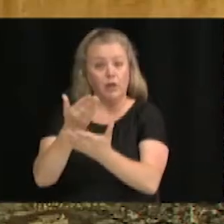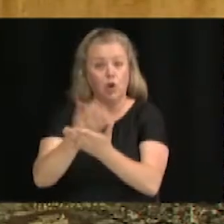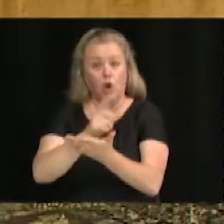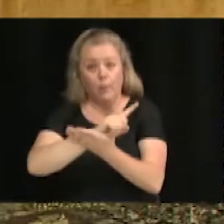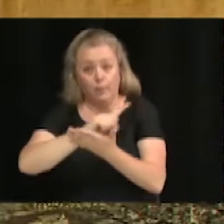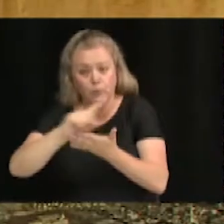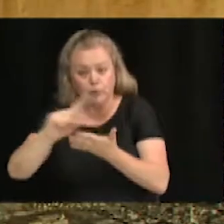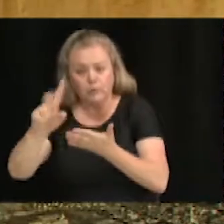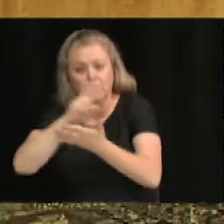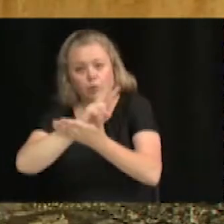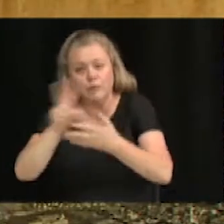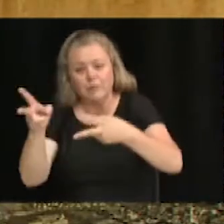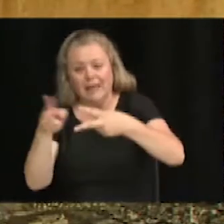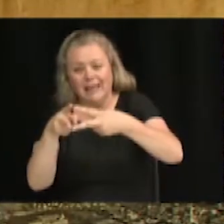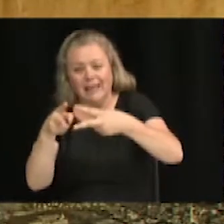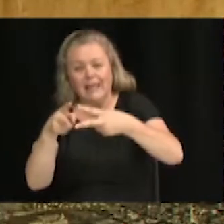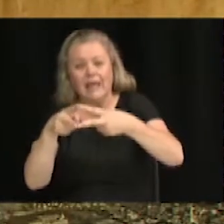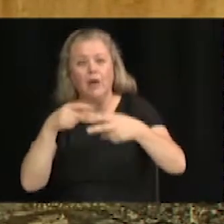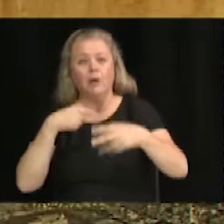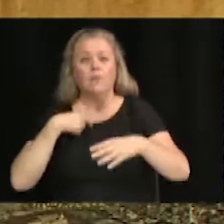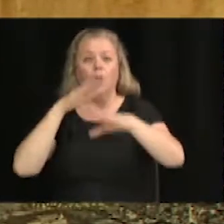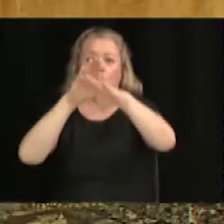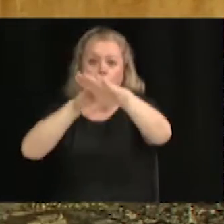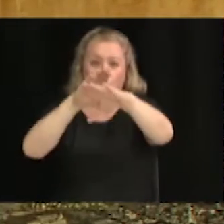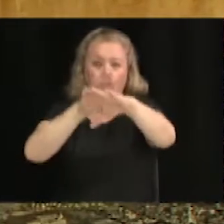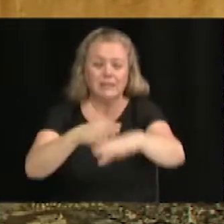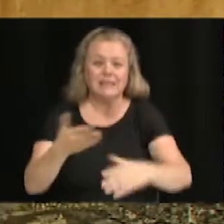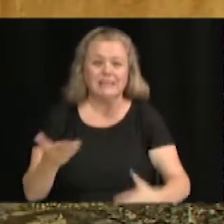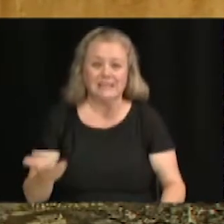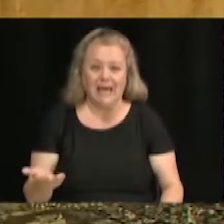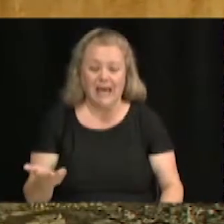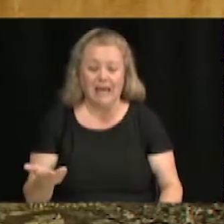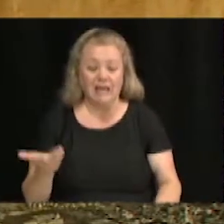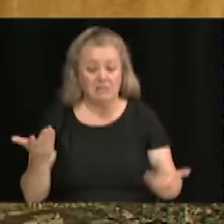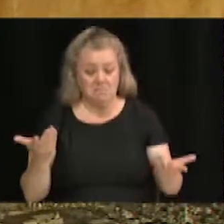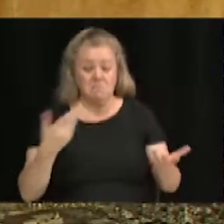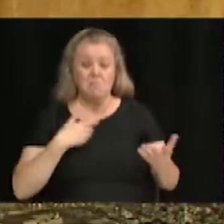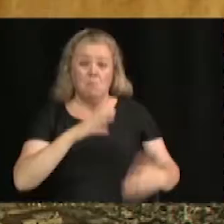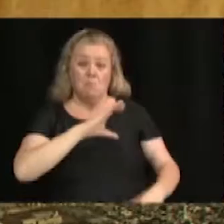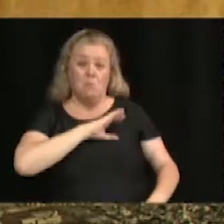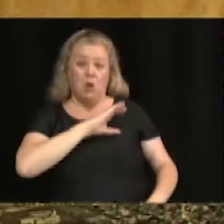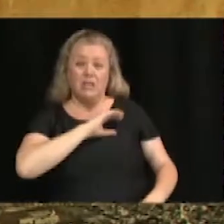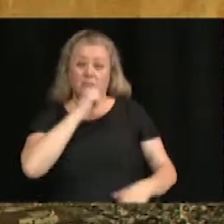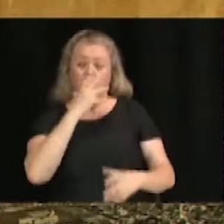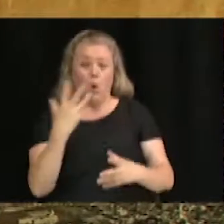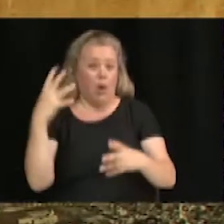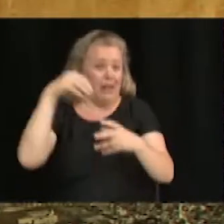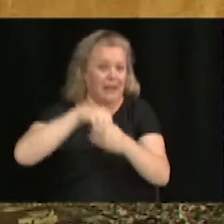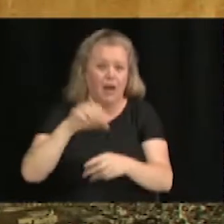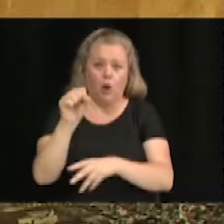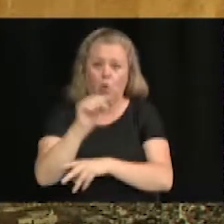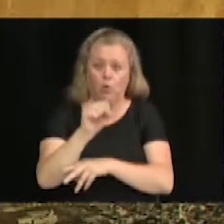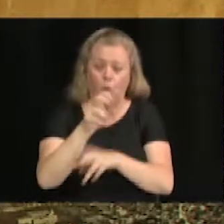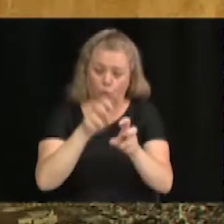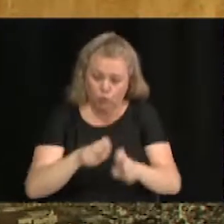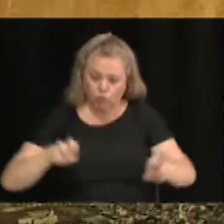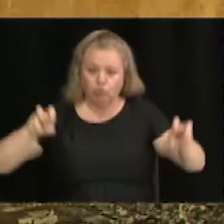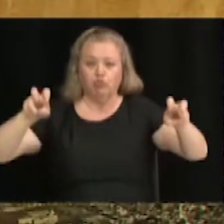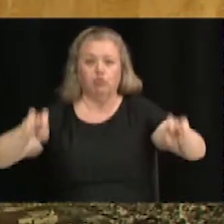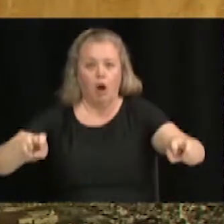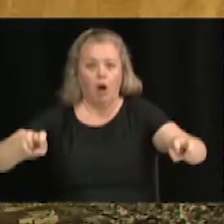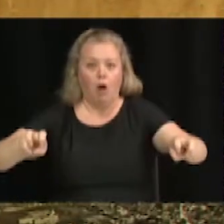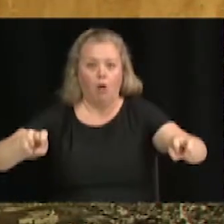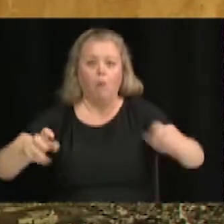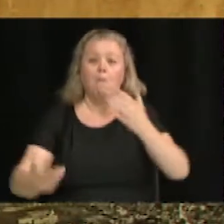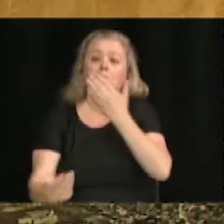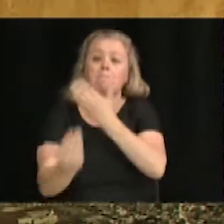conseil que les polices sortent de leur auto. Ça coûte 10 000 par semaine, puis à l'heure de pointe, à 8 heures le matin, à midi, et